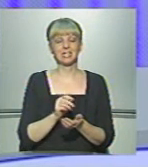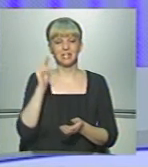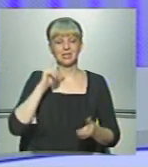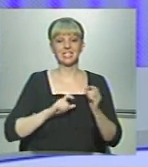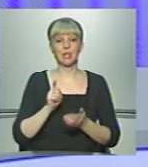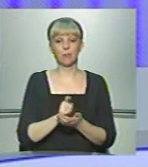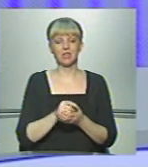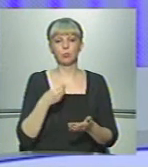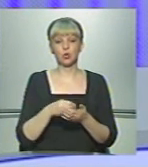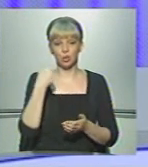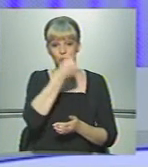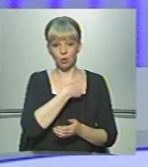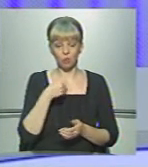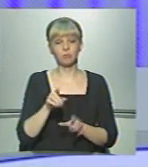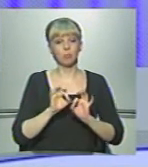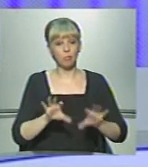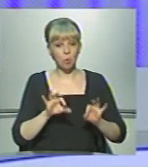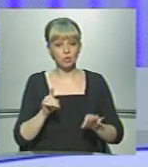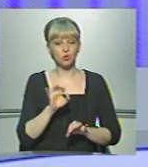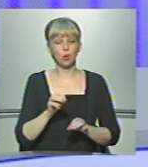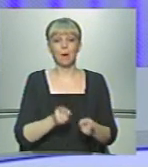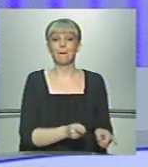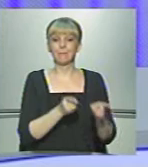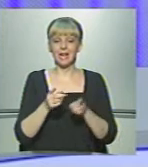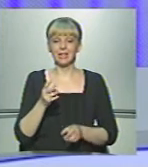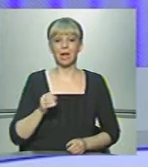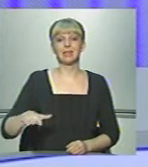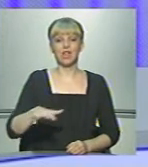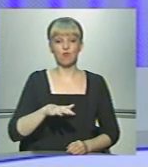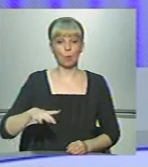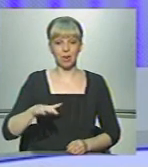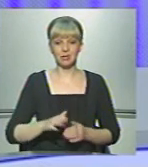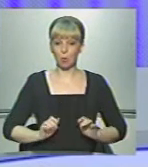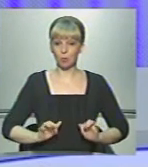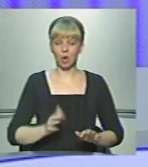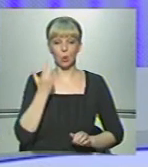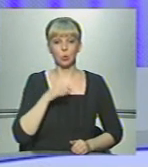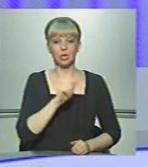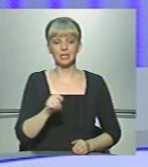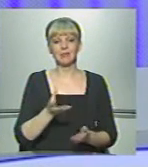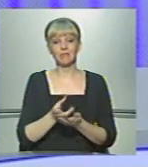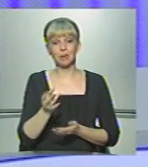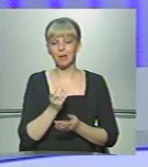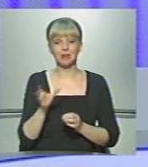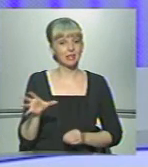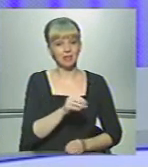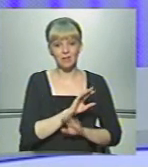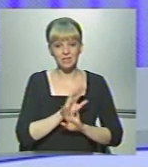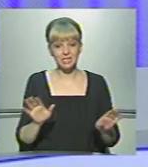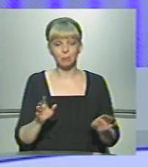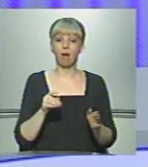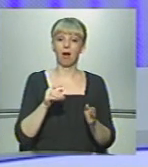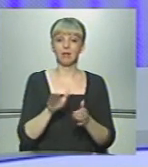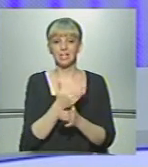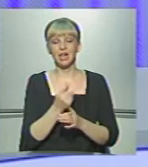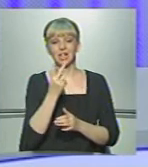У відомстві пояснили, що йдеться про перехід на європейську практику, коли їх виплачують не всім, а ділять